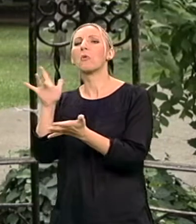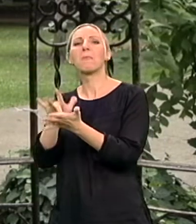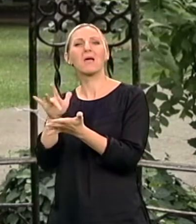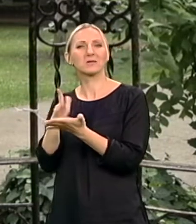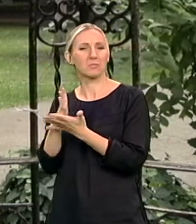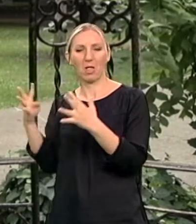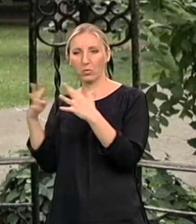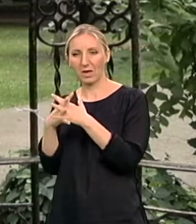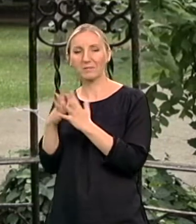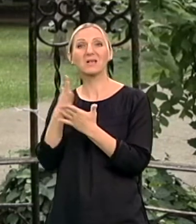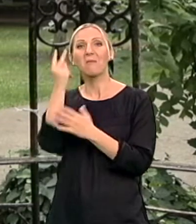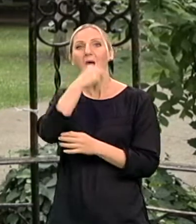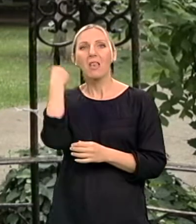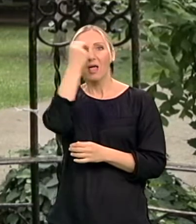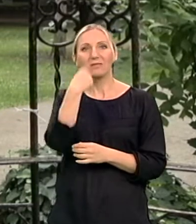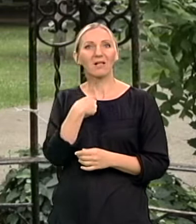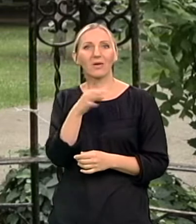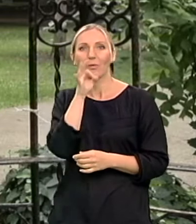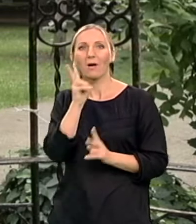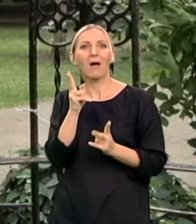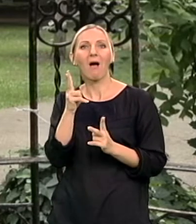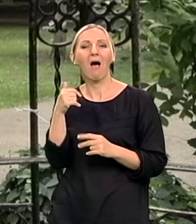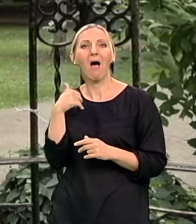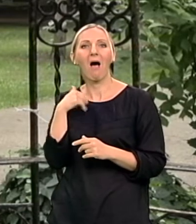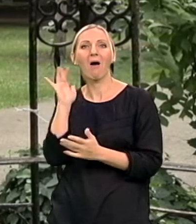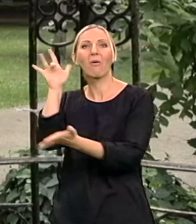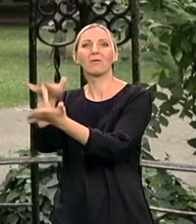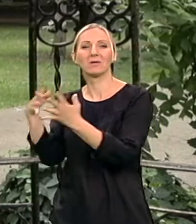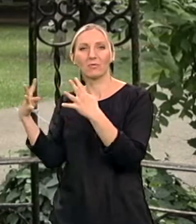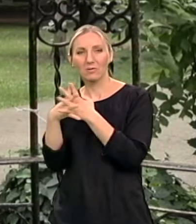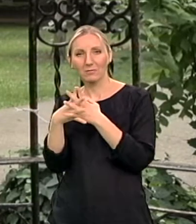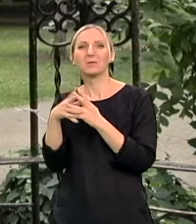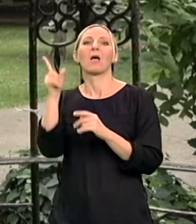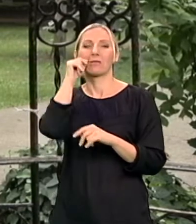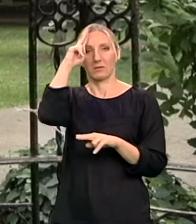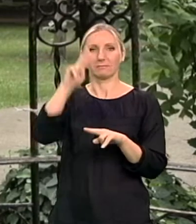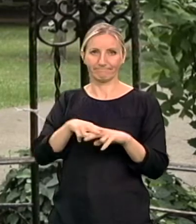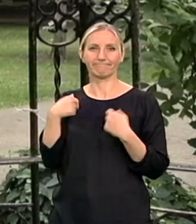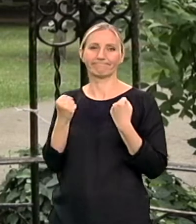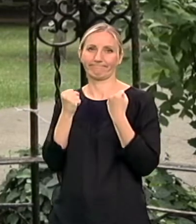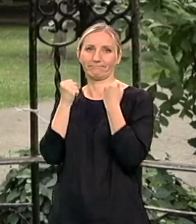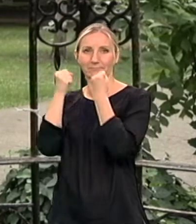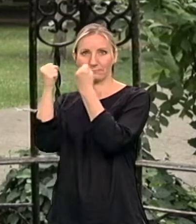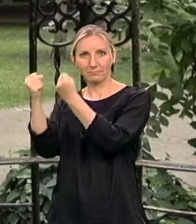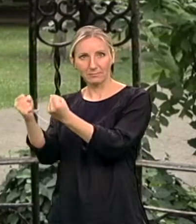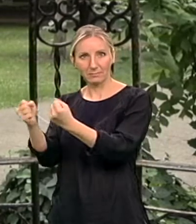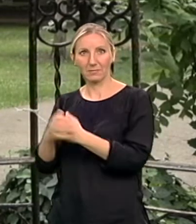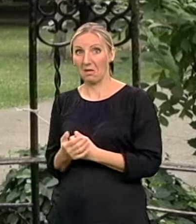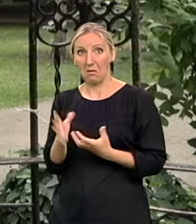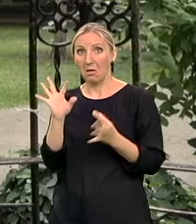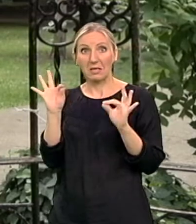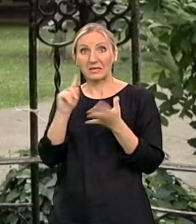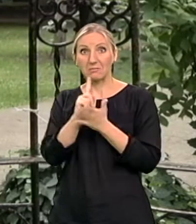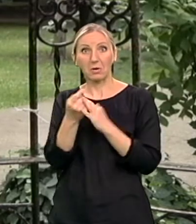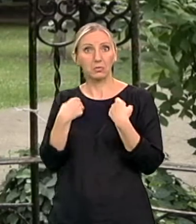je nedelja i nisam imala drugačiji način da stignem tamo i onda je otak odlučio da me odveze i eto okolno 10